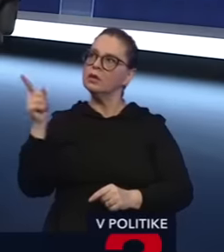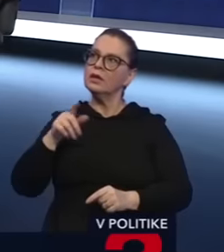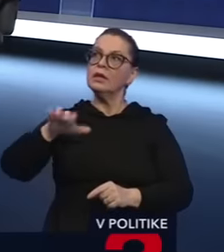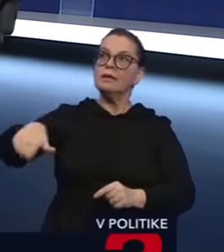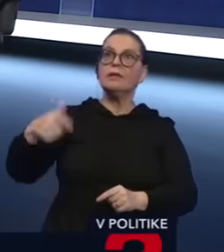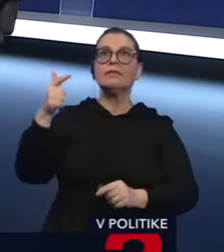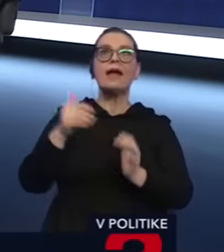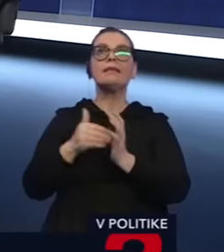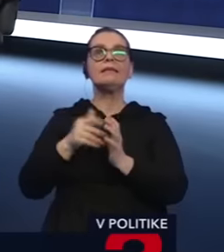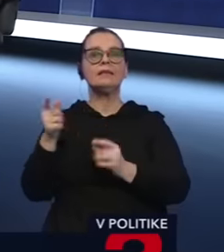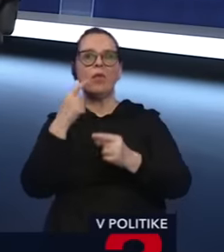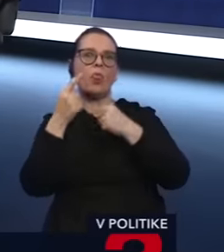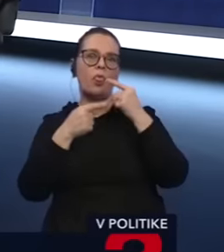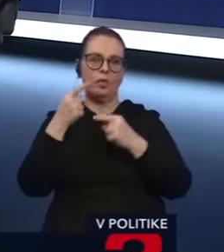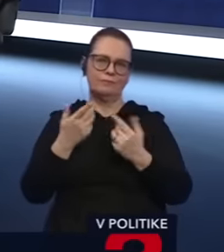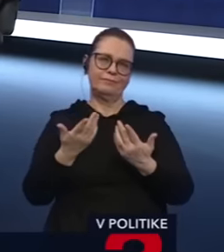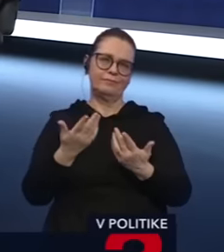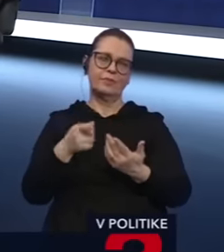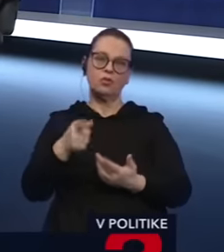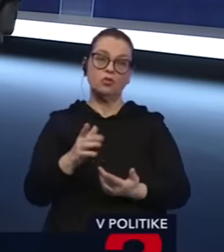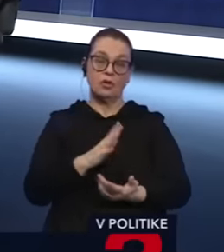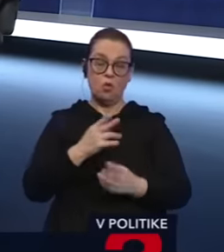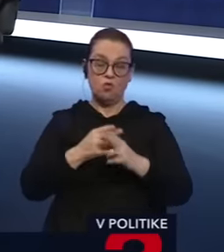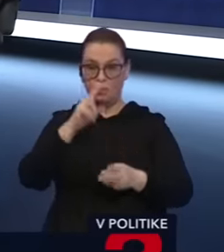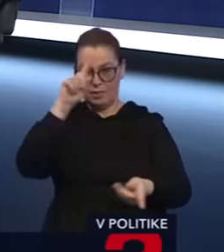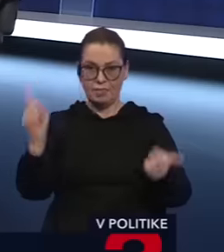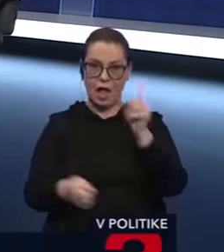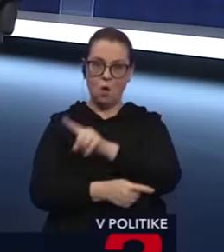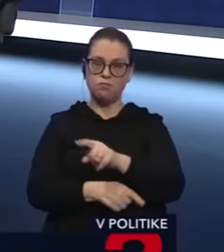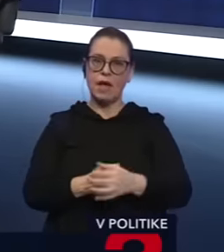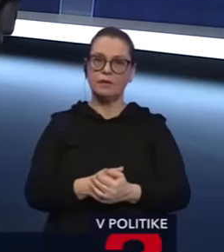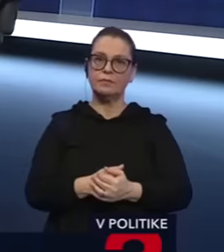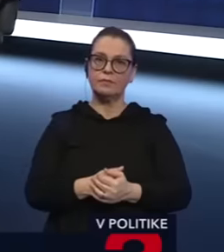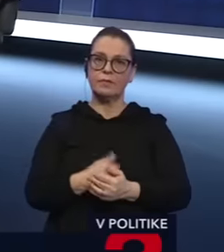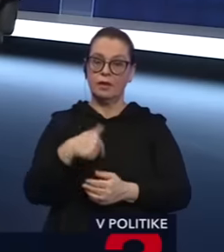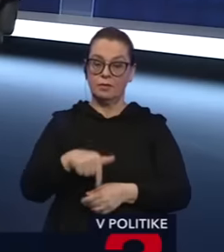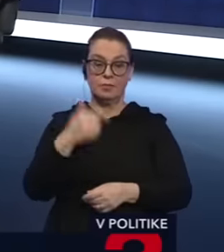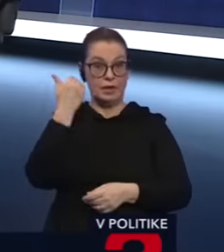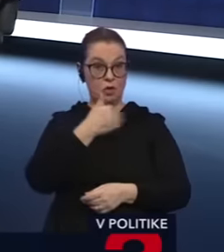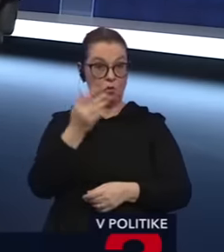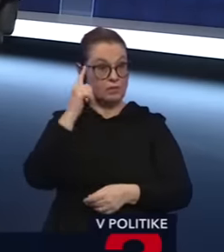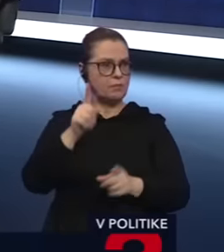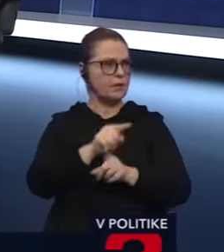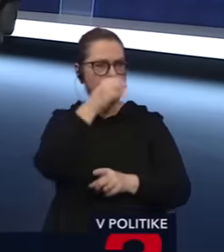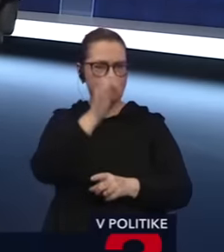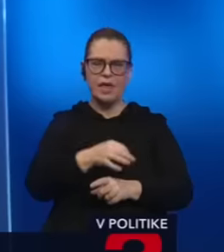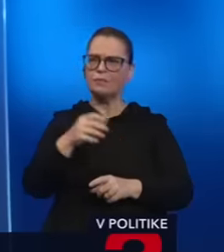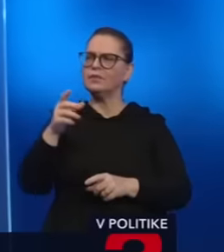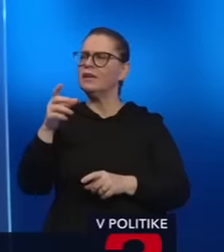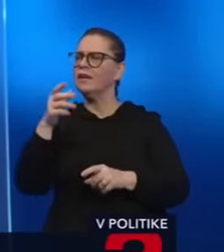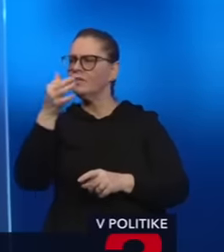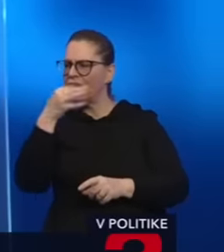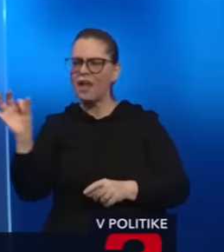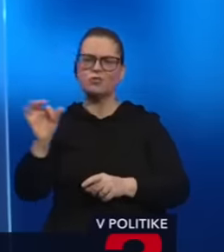20 tisíc eur. Toto je to uchylné, že keď my dokážeme dnes tých ľudí, tak ako to robia Nemci, Francúzi, Rakúšania